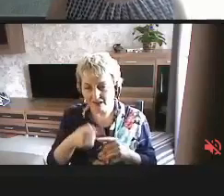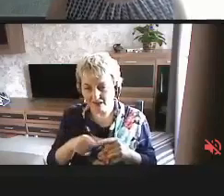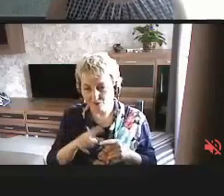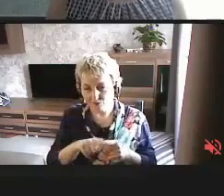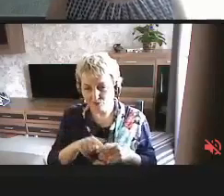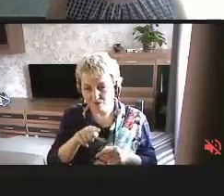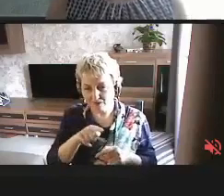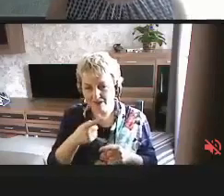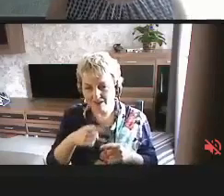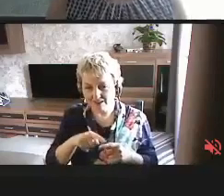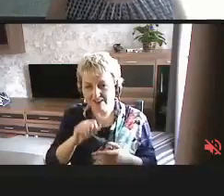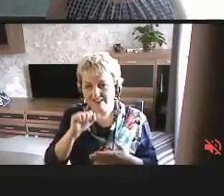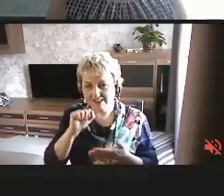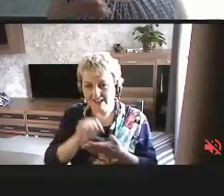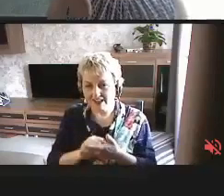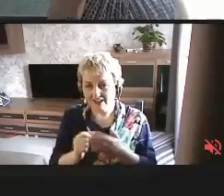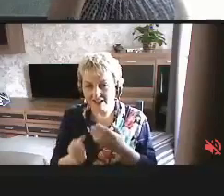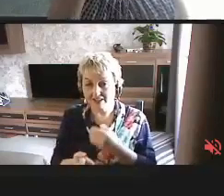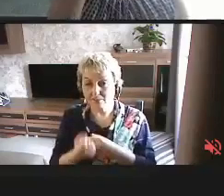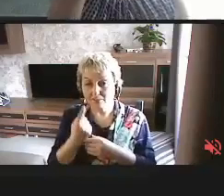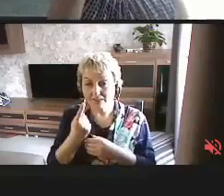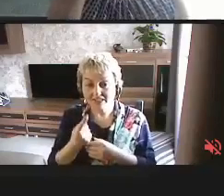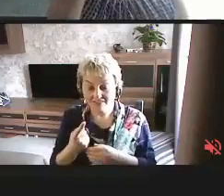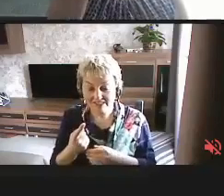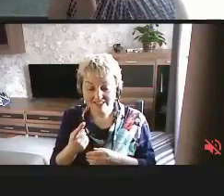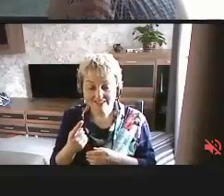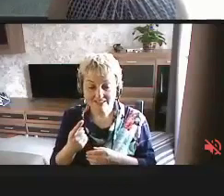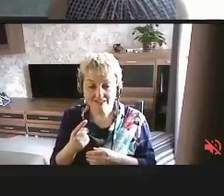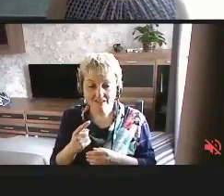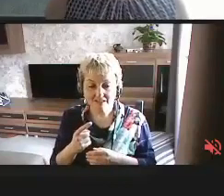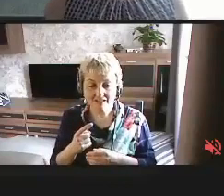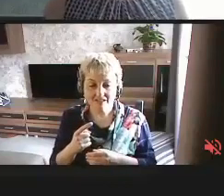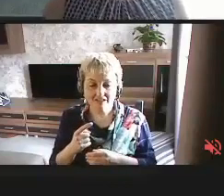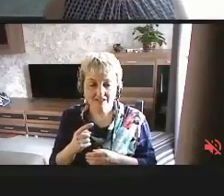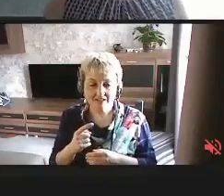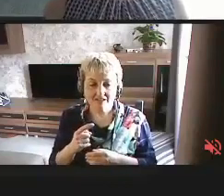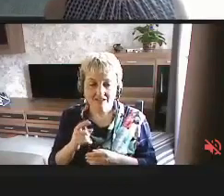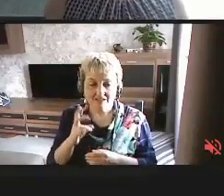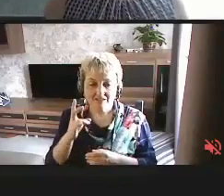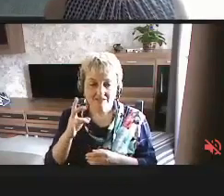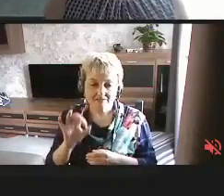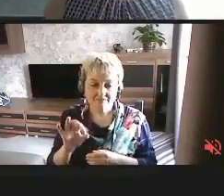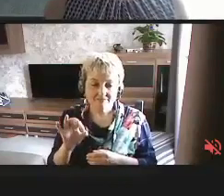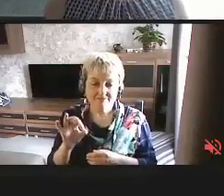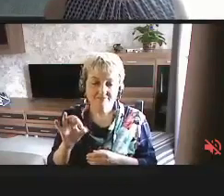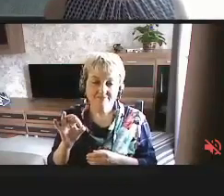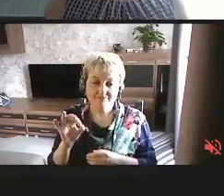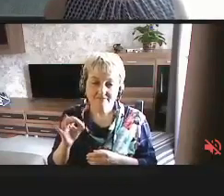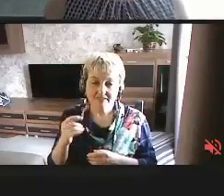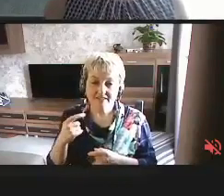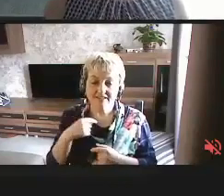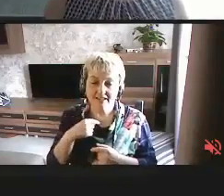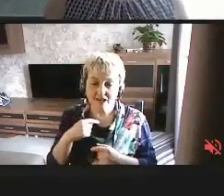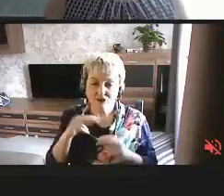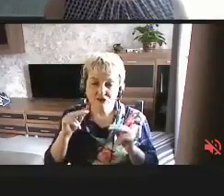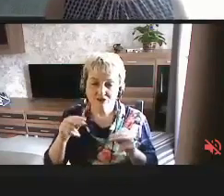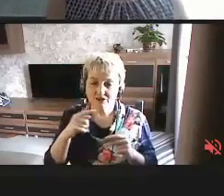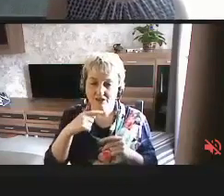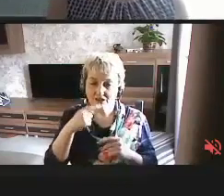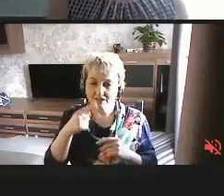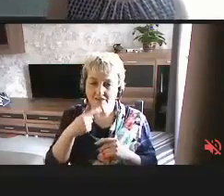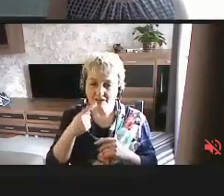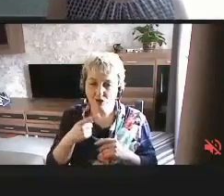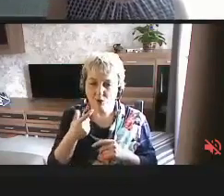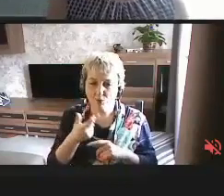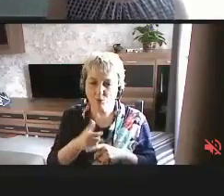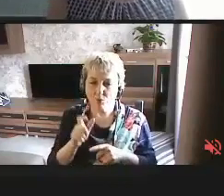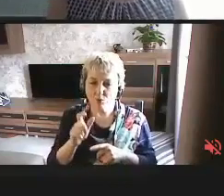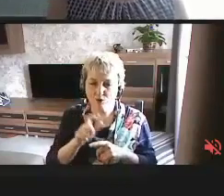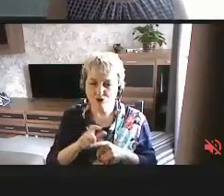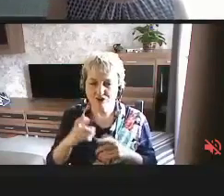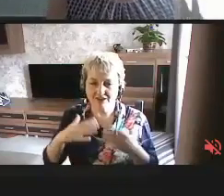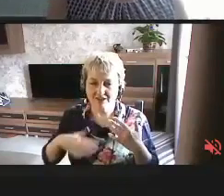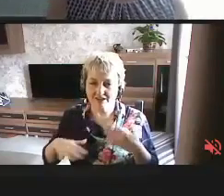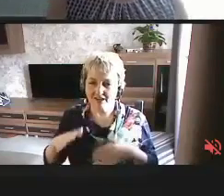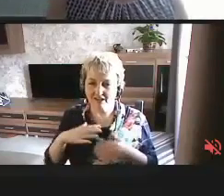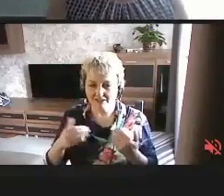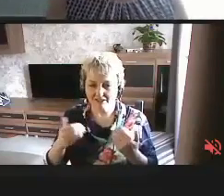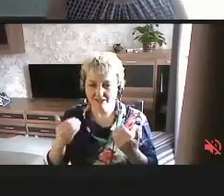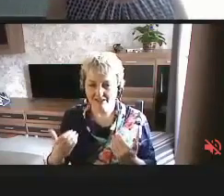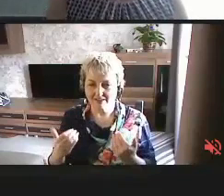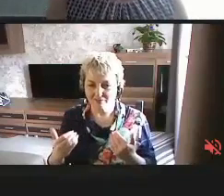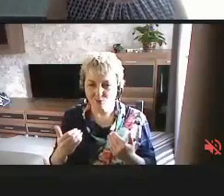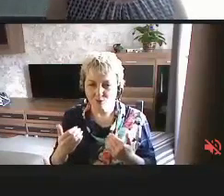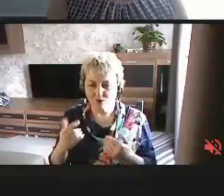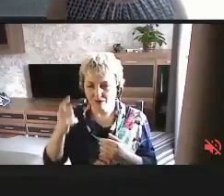стандарт появился, но я, честно говоря, очень рада сегодня